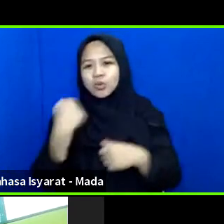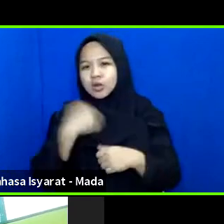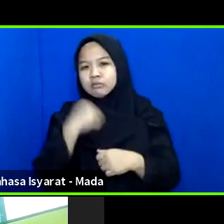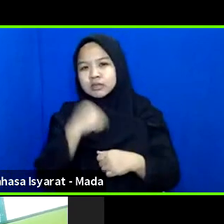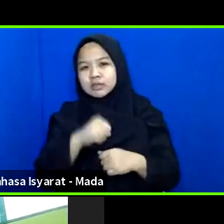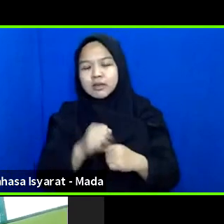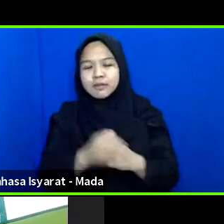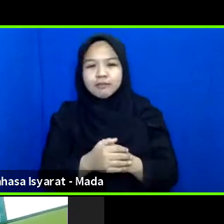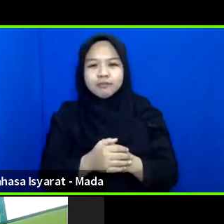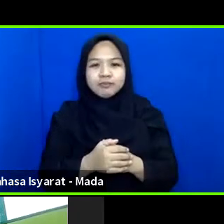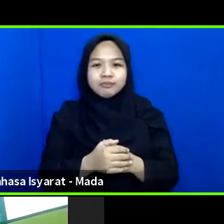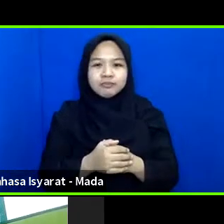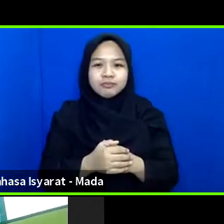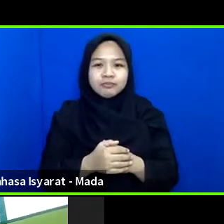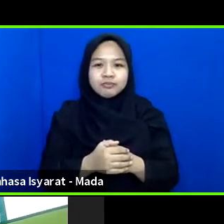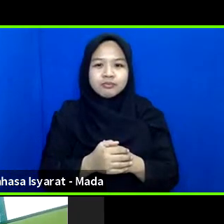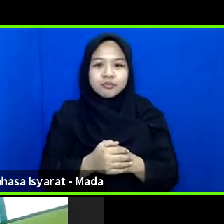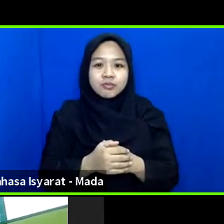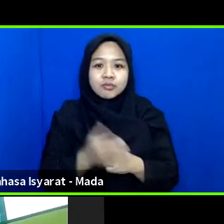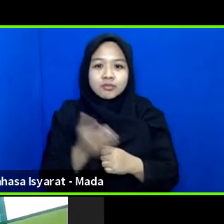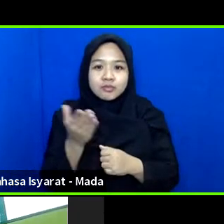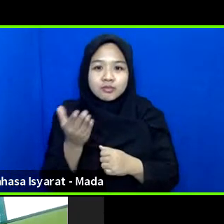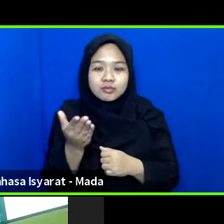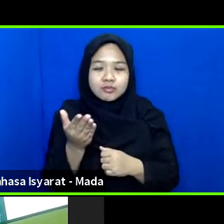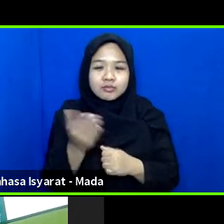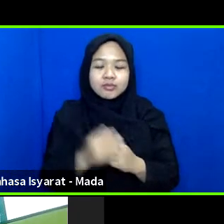Mas Rinto Silahkan Pak